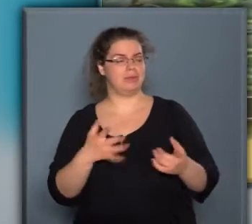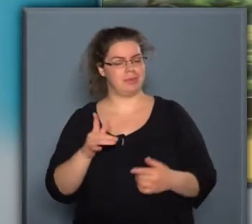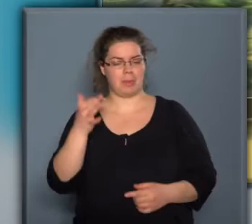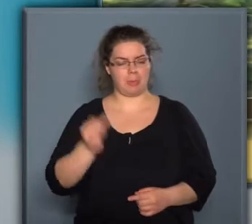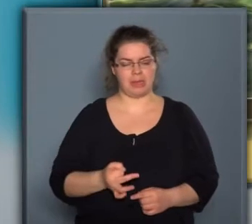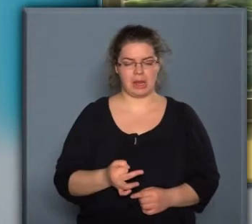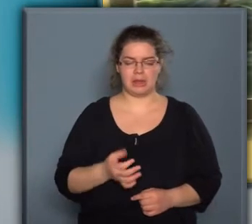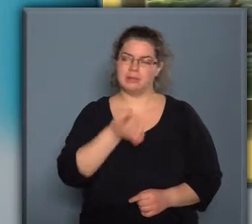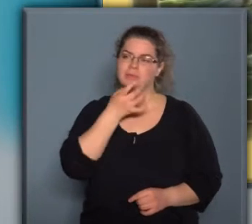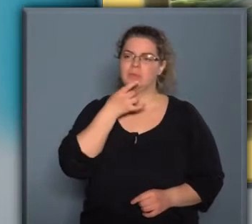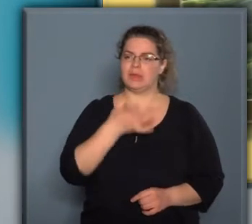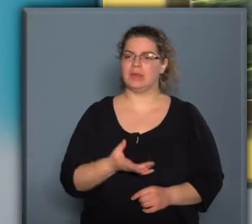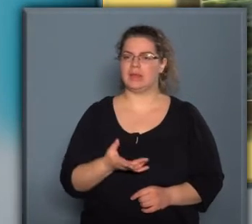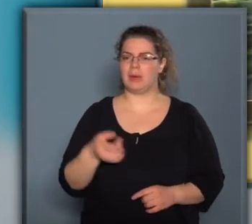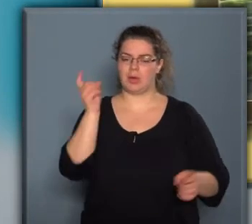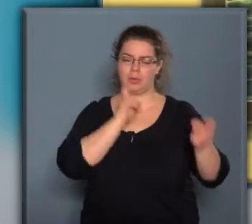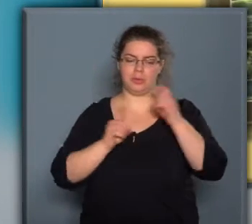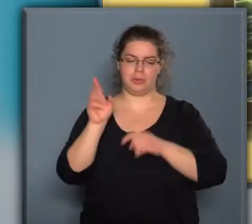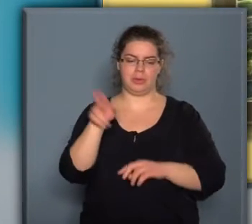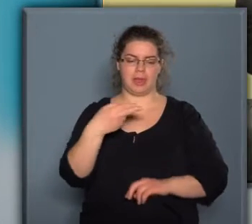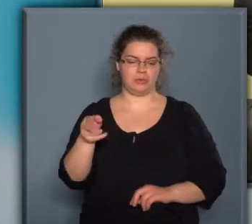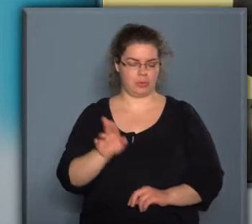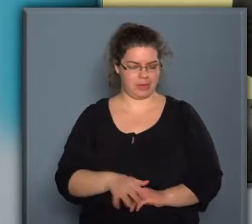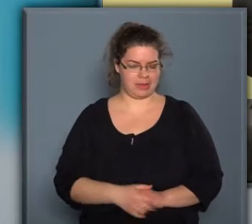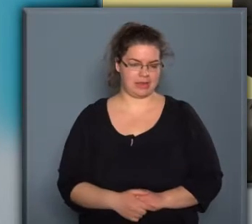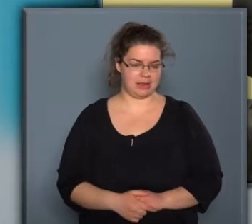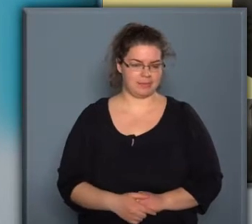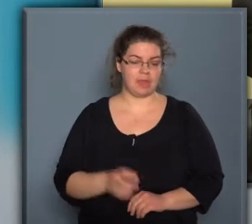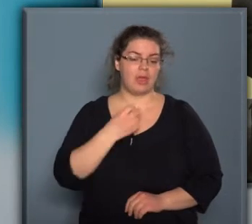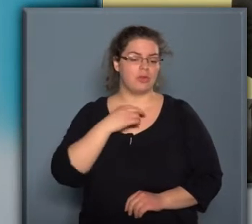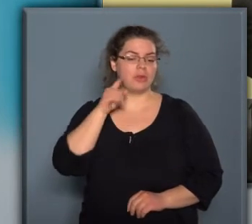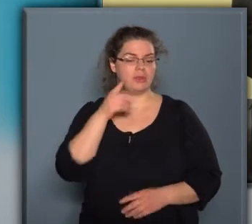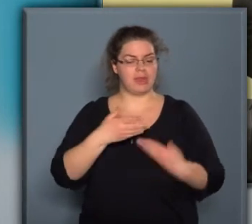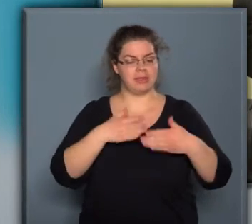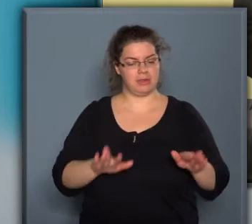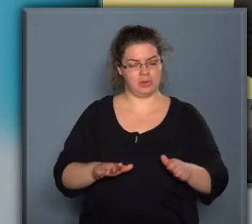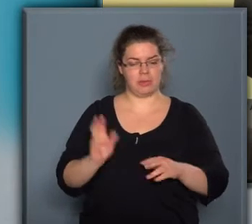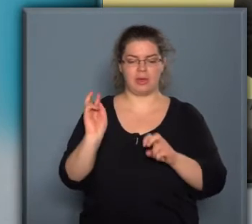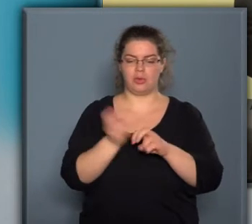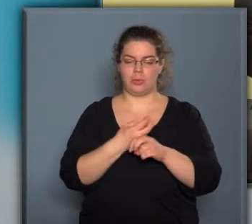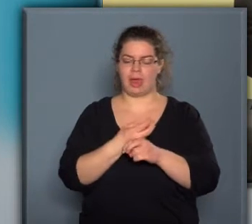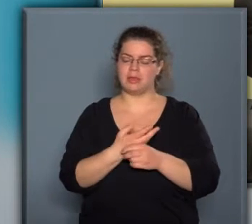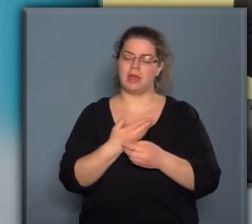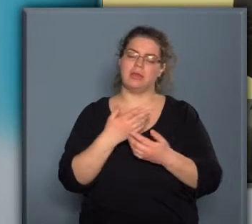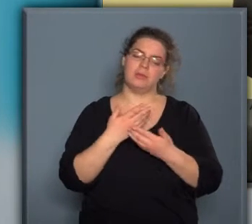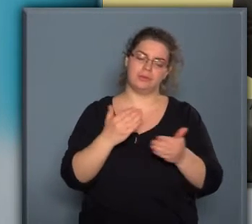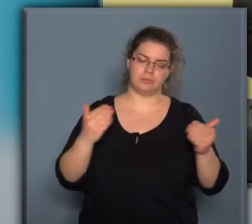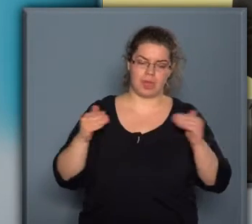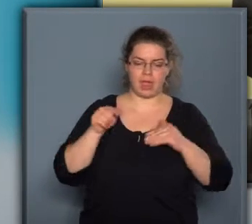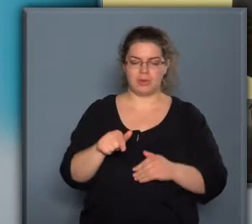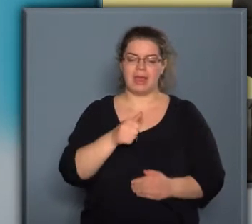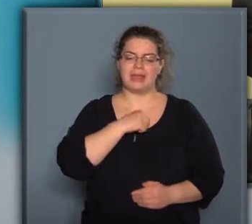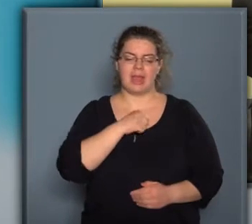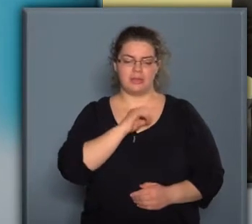is a pillanat, hanem sokkal inkább a gondolkodás művészete. György István nyitotta meg a Kőványai Könyvtárban Gersón Sarolta,